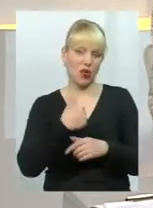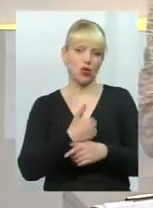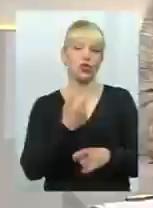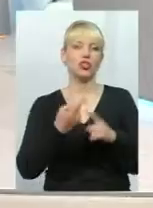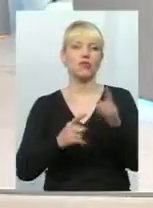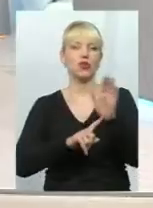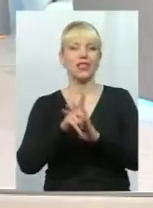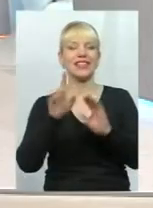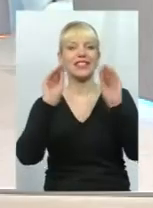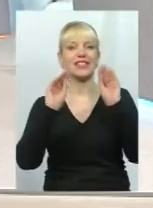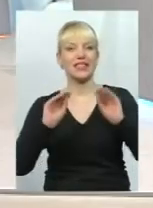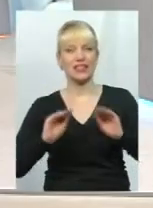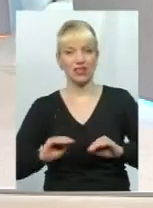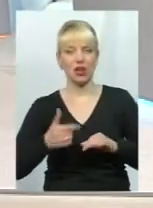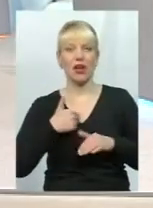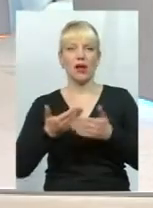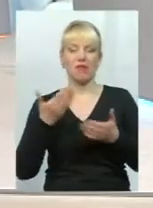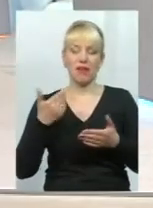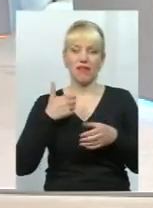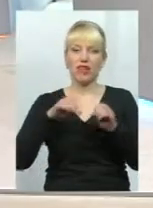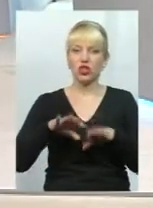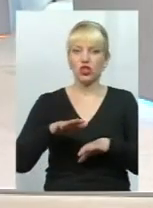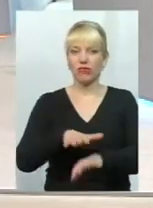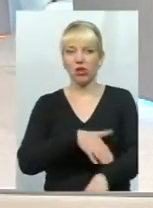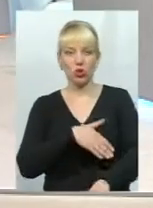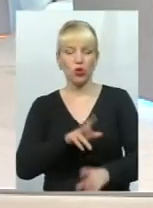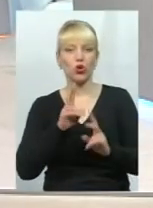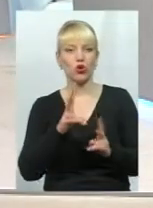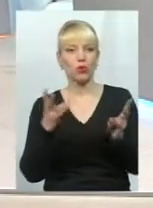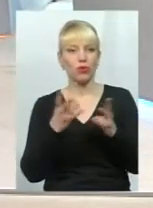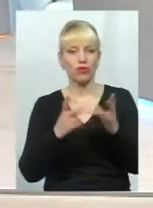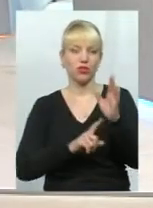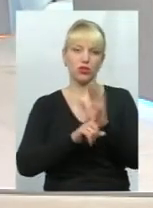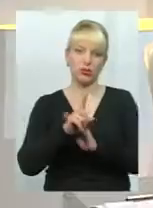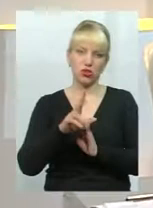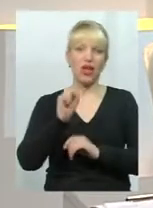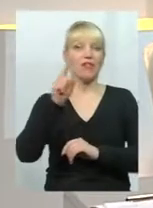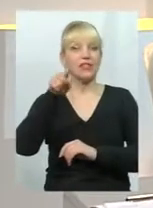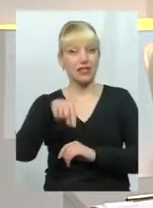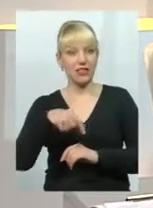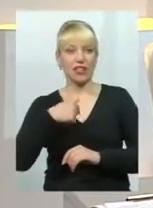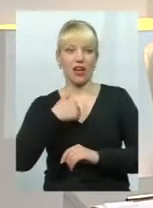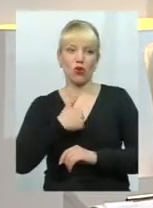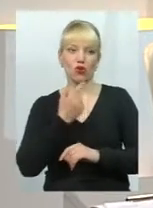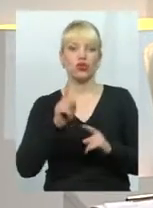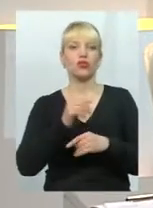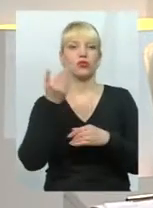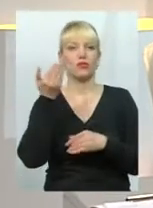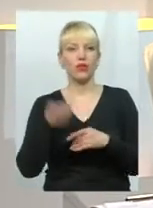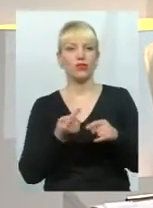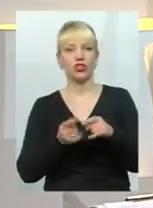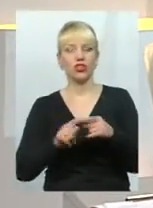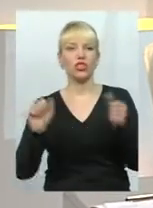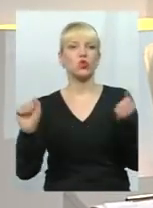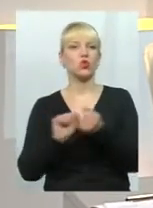статистики. Ми перед ефіром довго вирішували, хто ж має розпочати. Все-таки я хочу, щоб ви ті